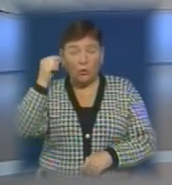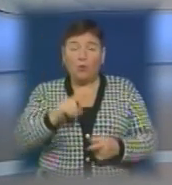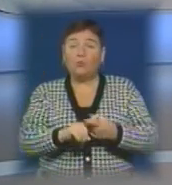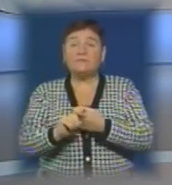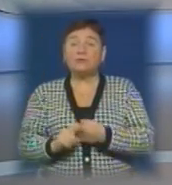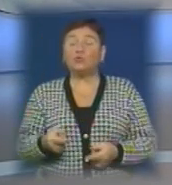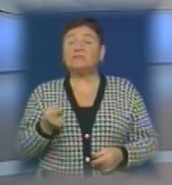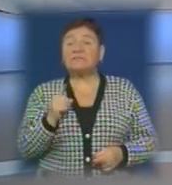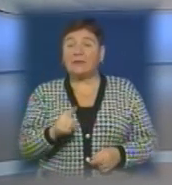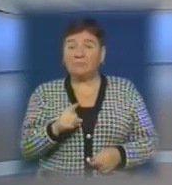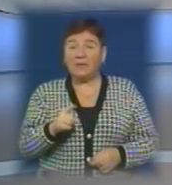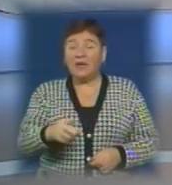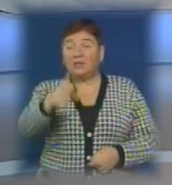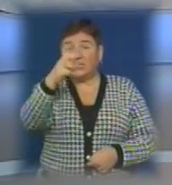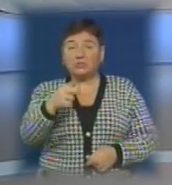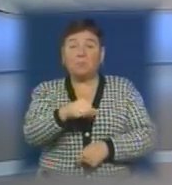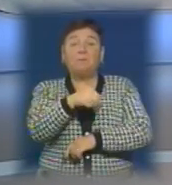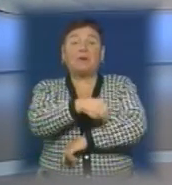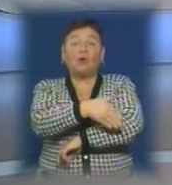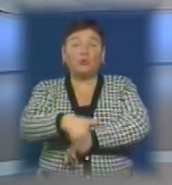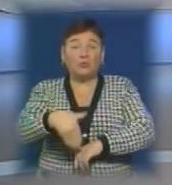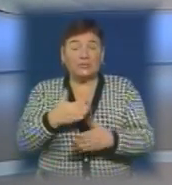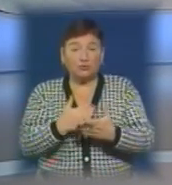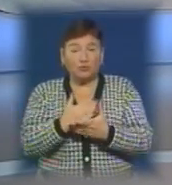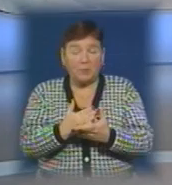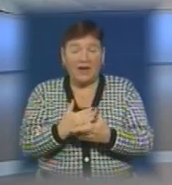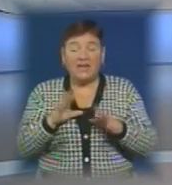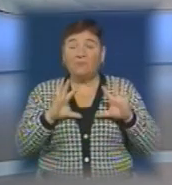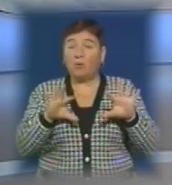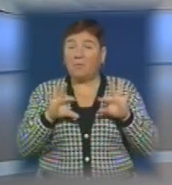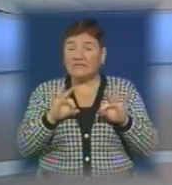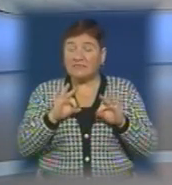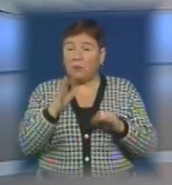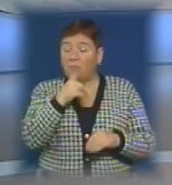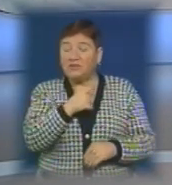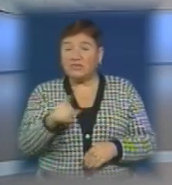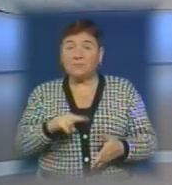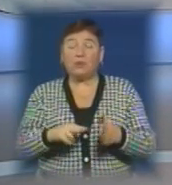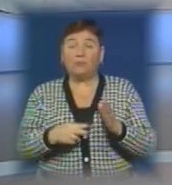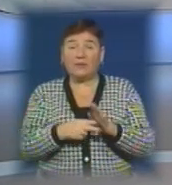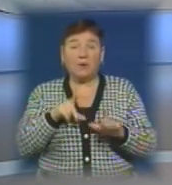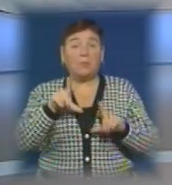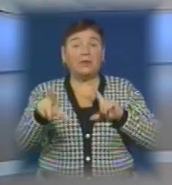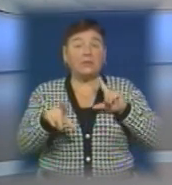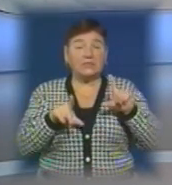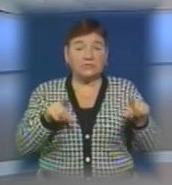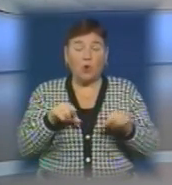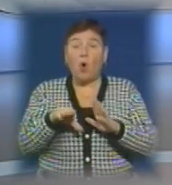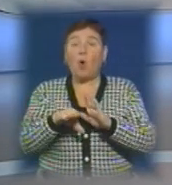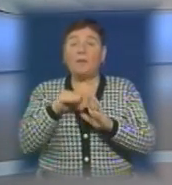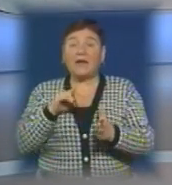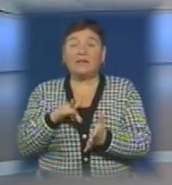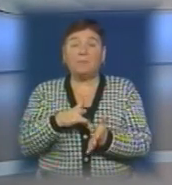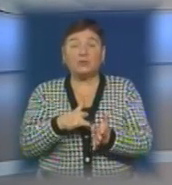У зв'язку з цим Держприкордонслужба рекомендує громадянам врахувати інформацію та під час планування поїздок за кордон обирати